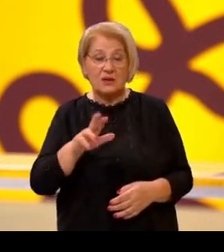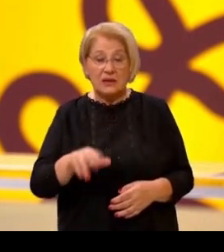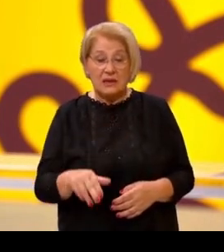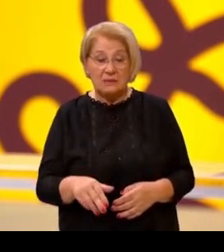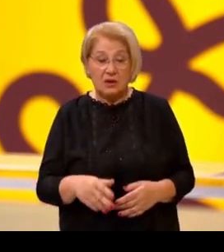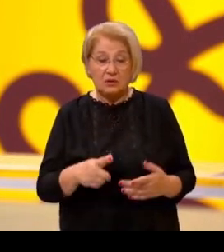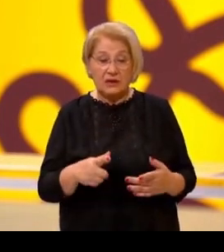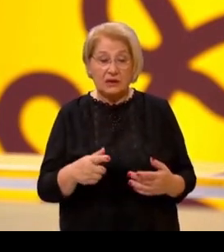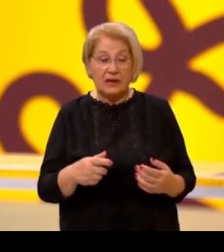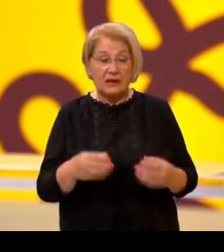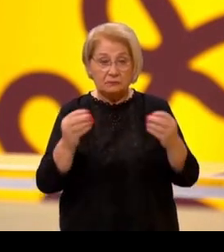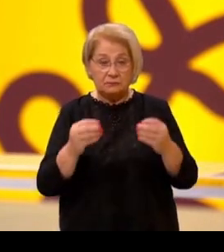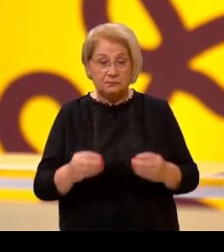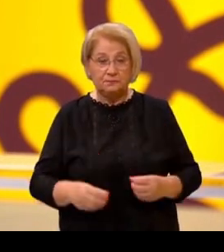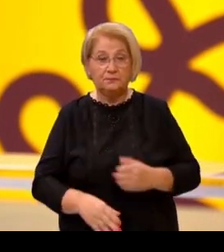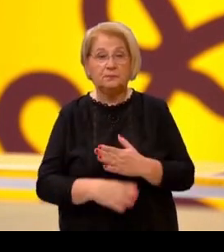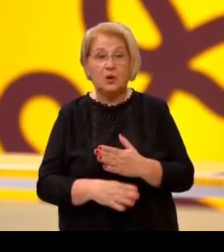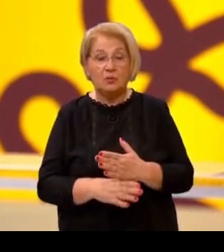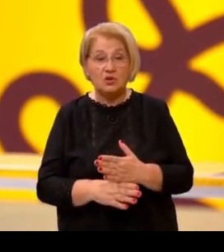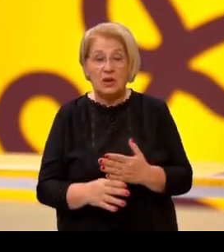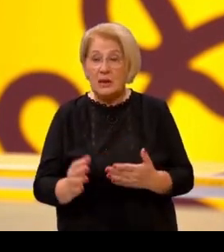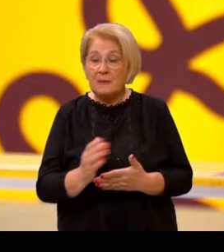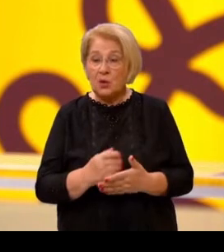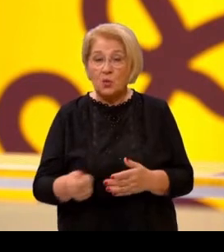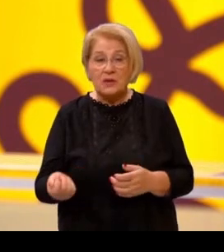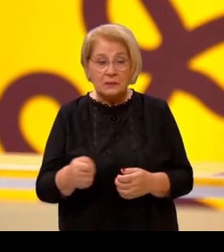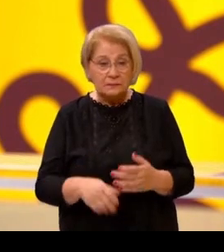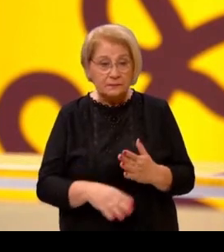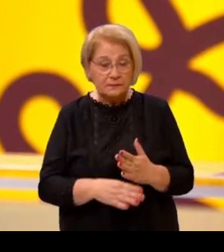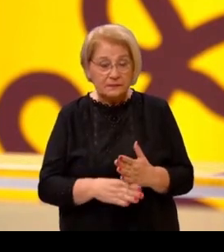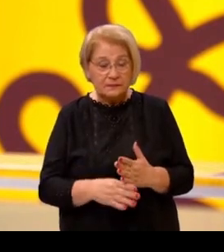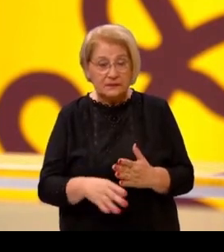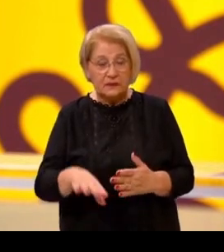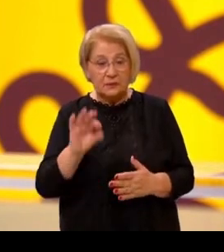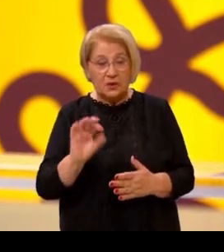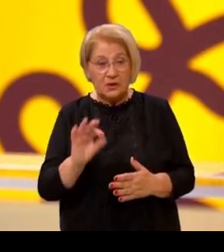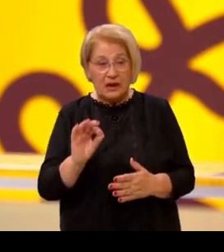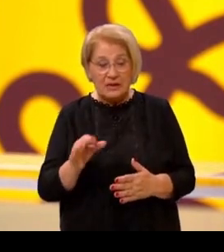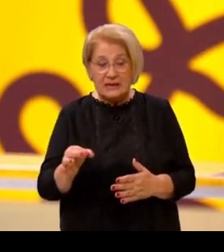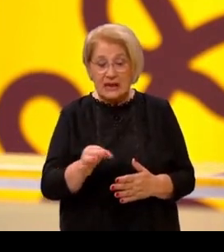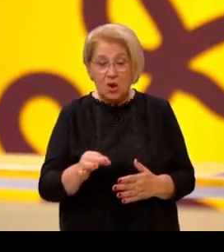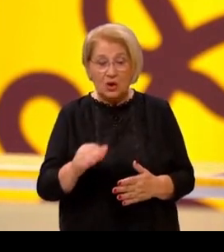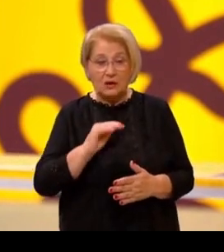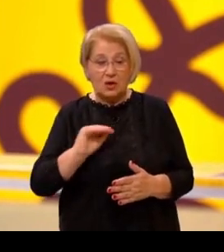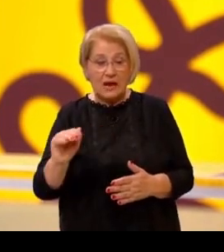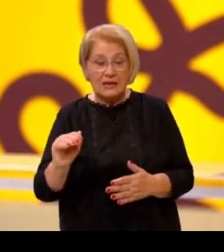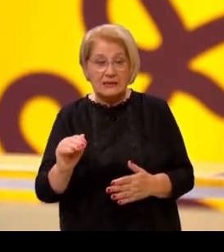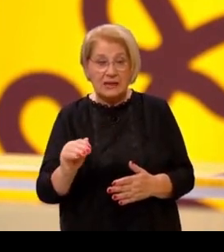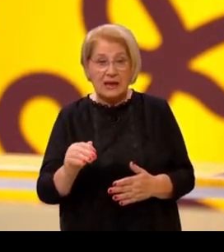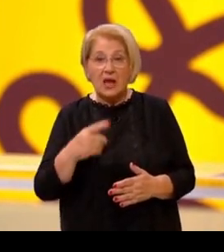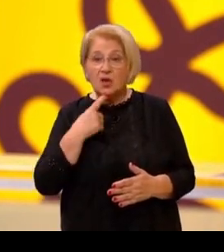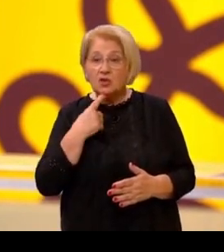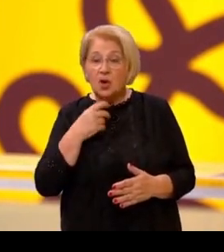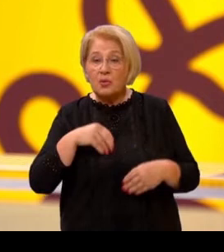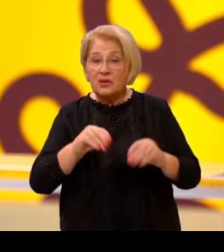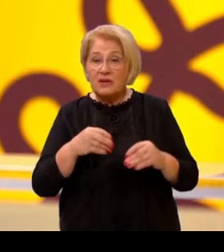takve neke sustave pomoći, recimo prikupnji drva također pronalaze na lokalnoj razini proizvođače